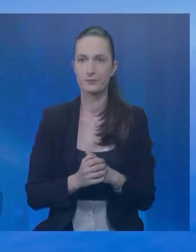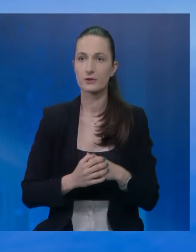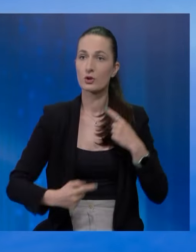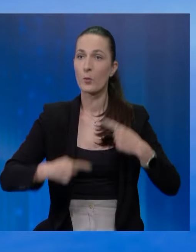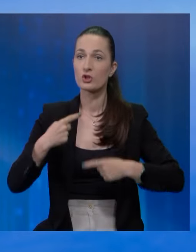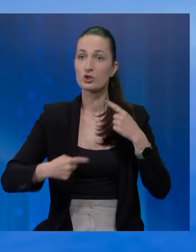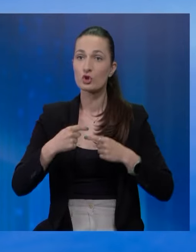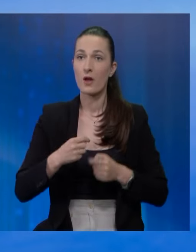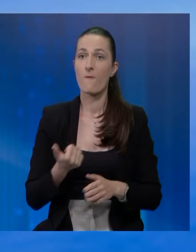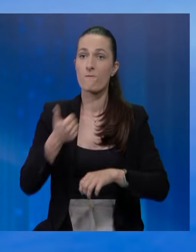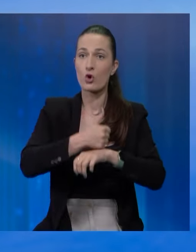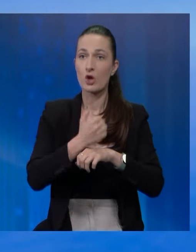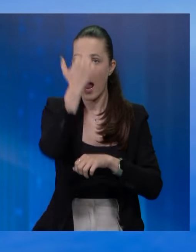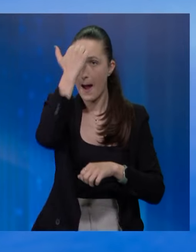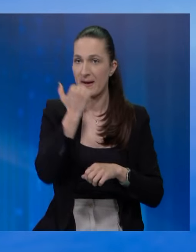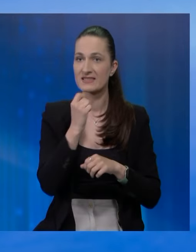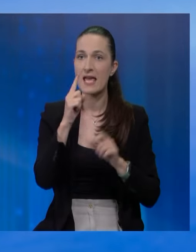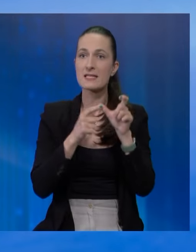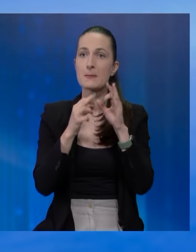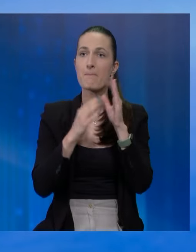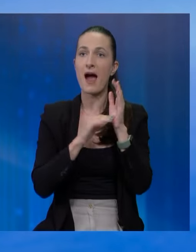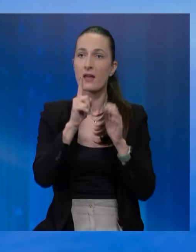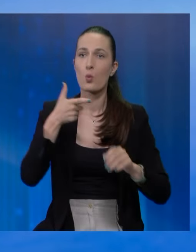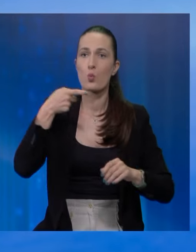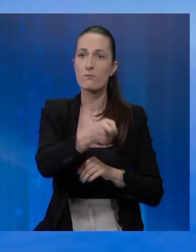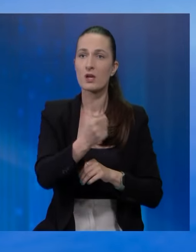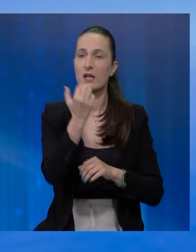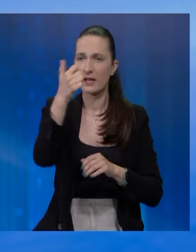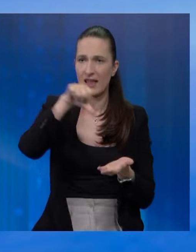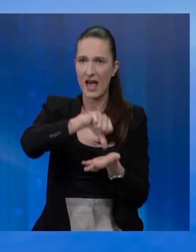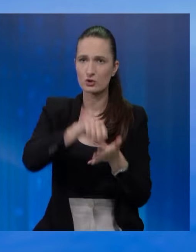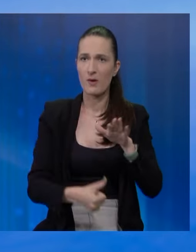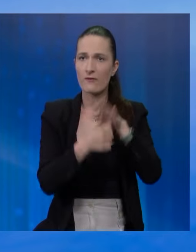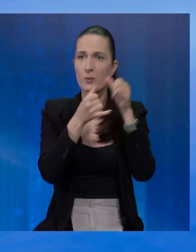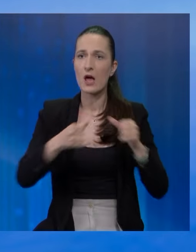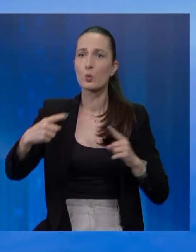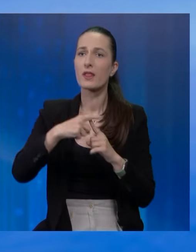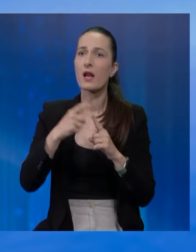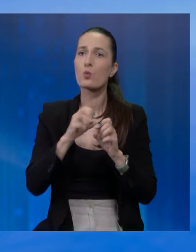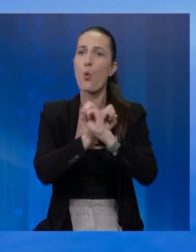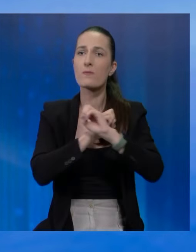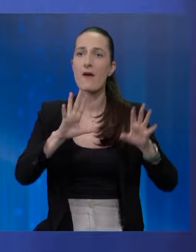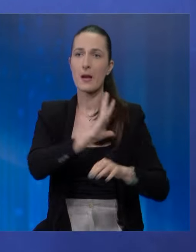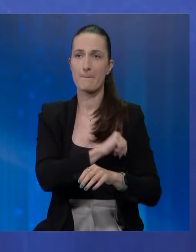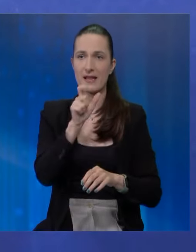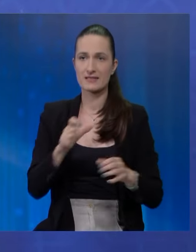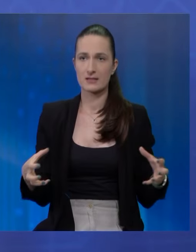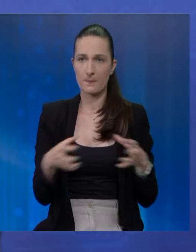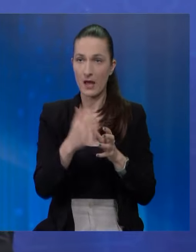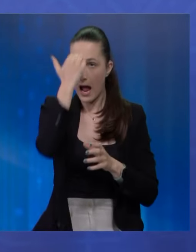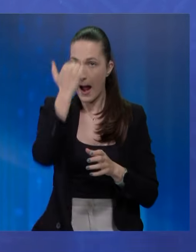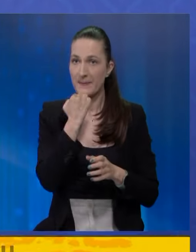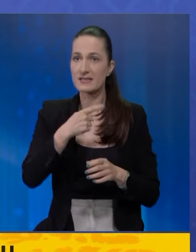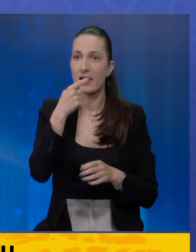Politički vođa Hamasa Ismail Hanjeh ubijen je u iranskom glavnom gradu Teheranu, objavila je palestinska grupa. Hamas je